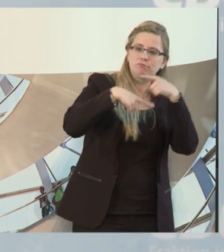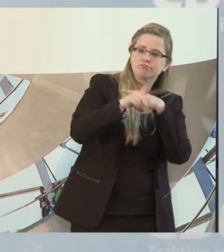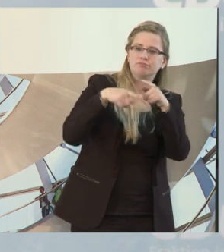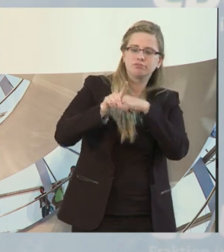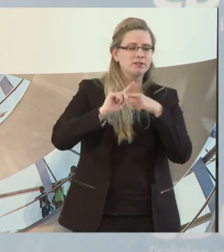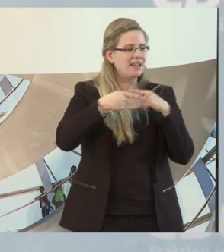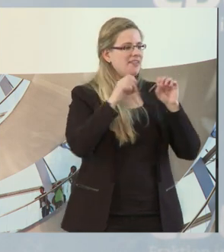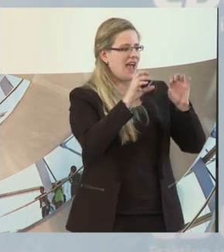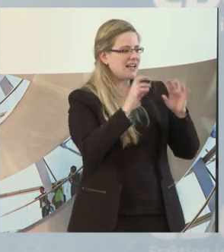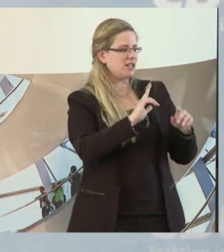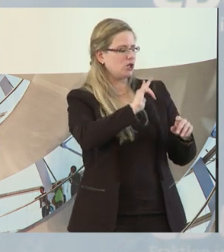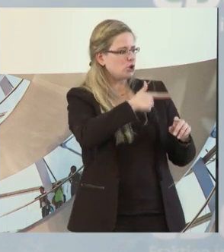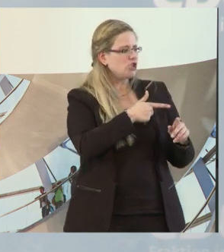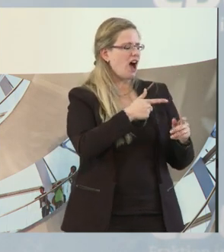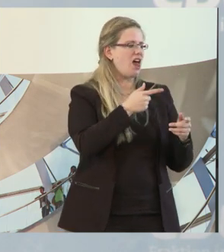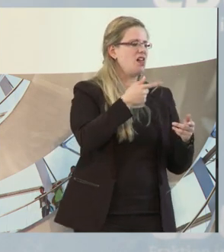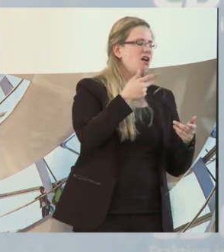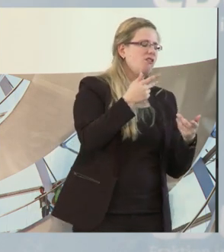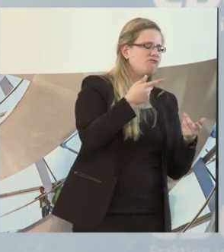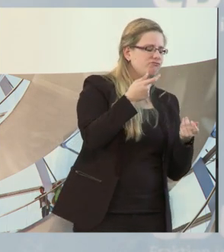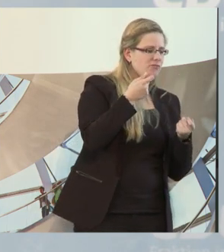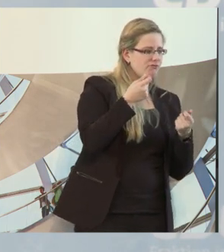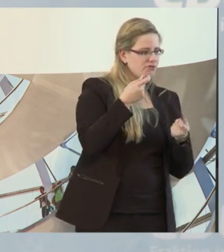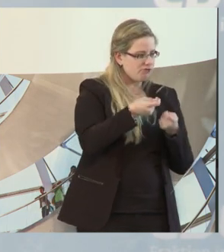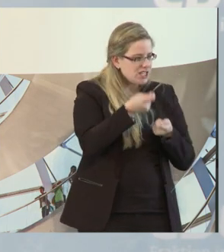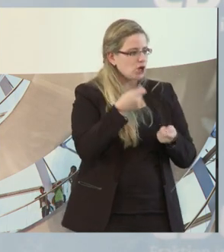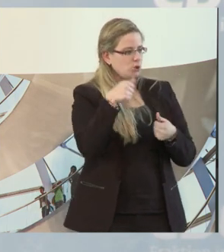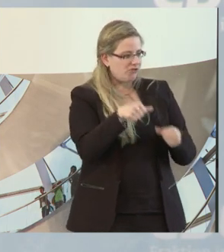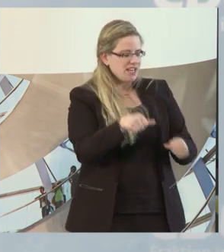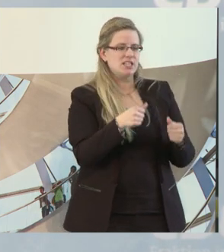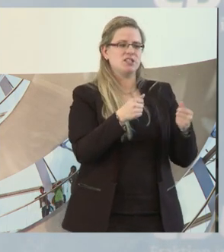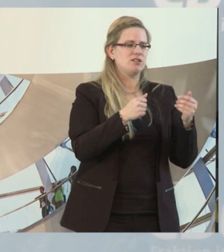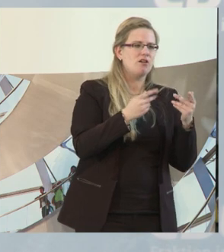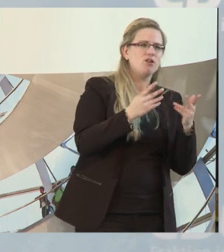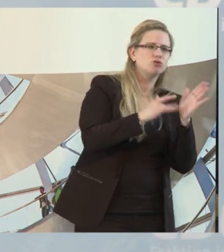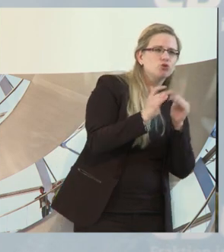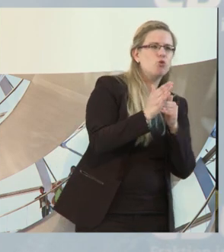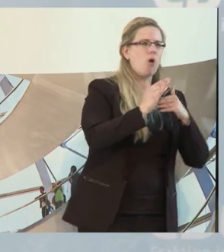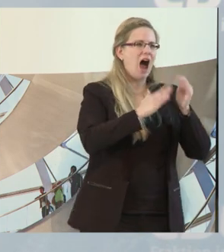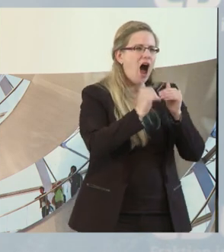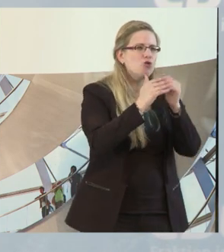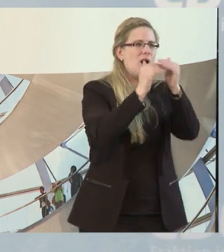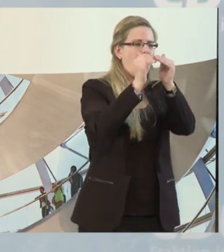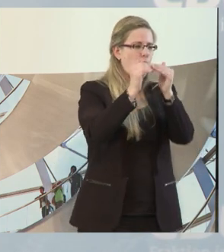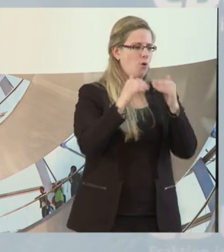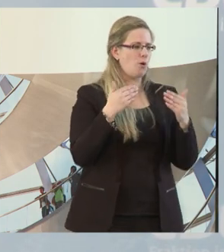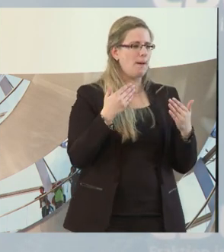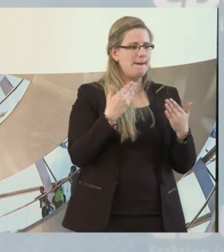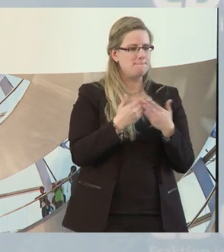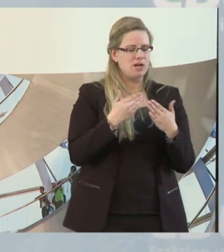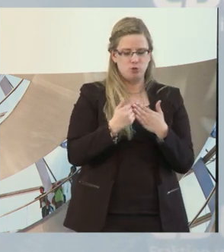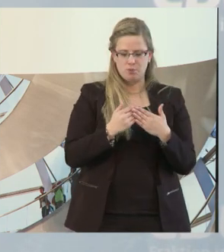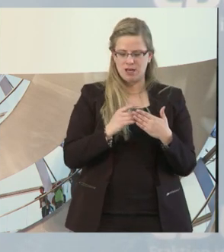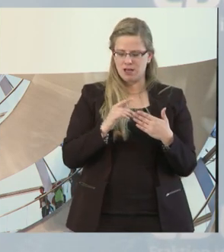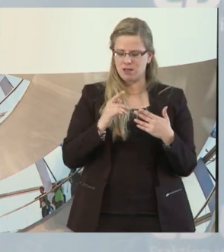Unternehmen mit und bauen von innen heraus Strukturen auf. Und was ich merke ist, gerade Unternehmen aus dem KMU-Bereich,